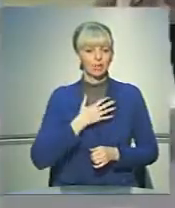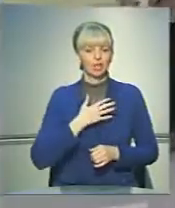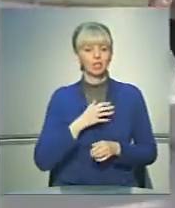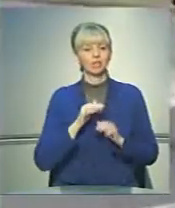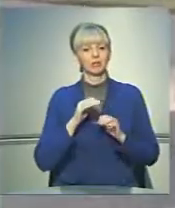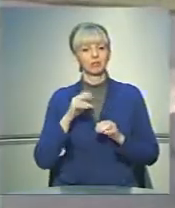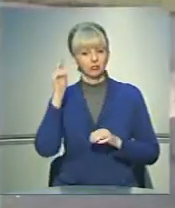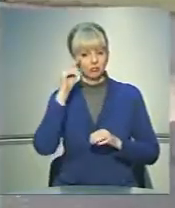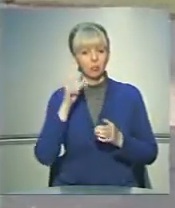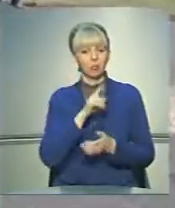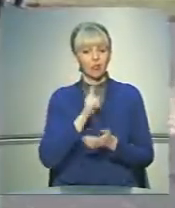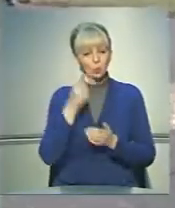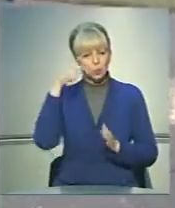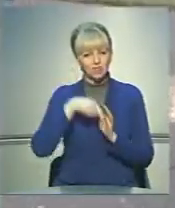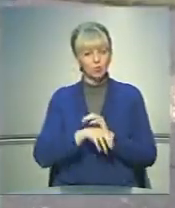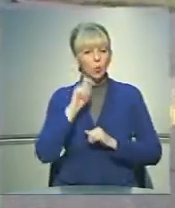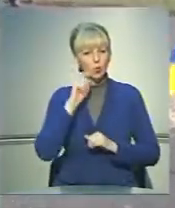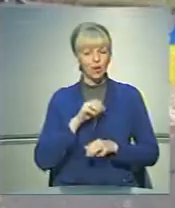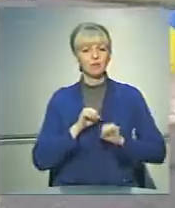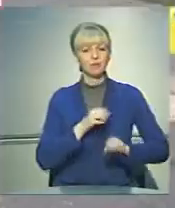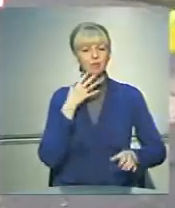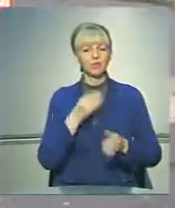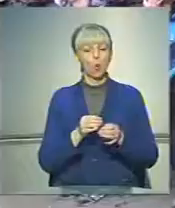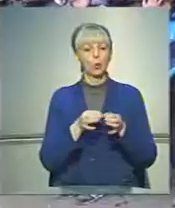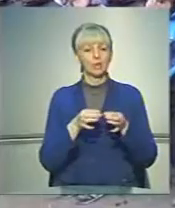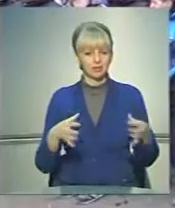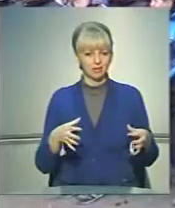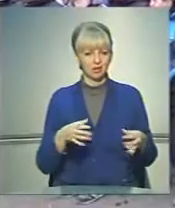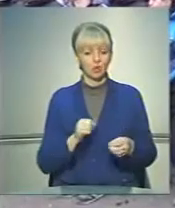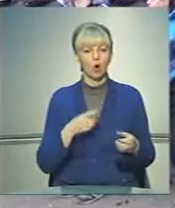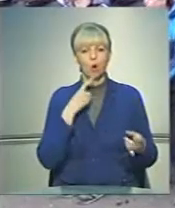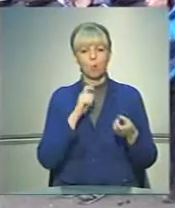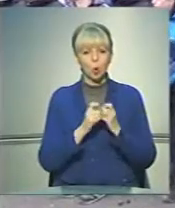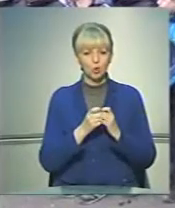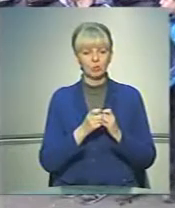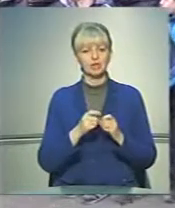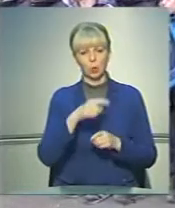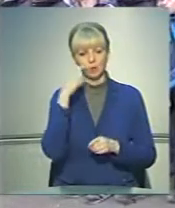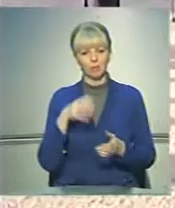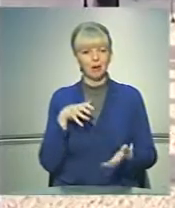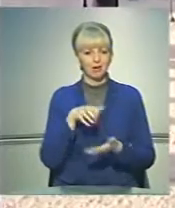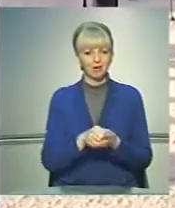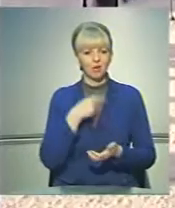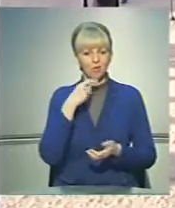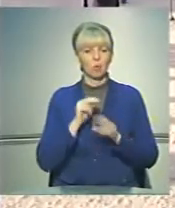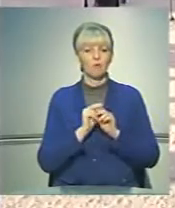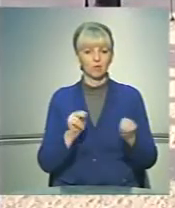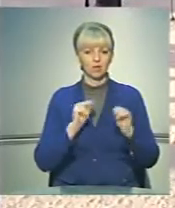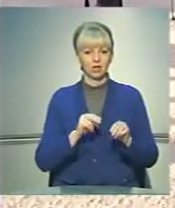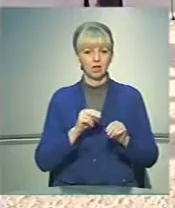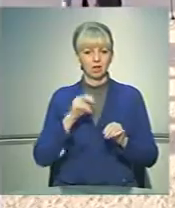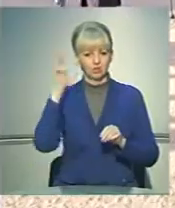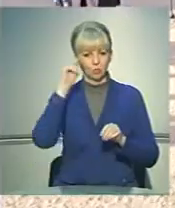вихованці мають усвідомлювати, що Україна відстоює свою незалежність у боротьбі з російським агресором, кажуть викладачі